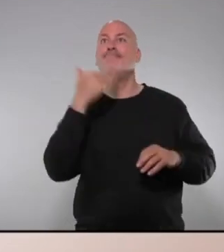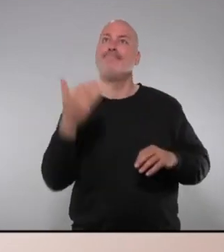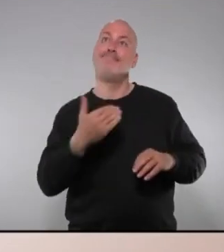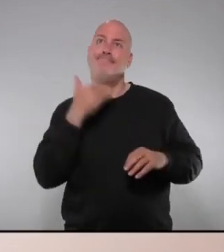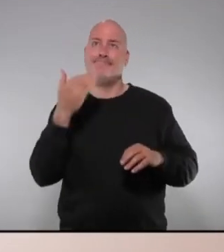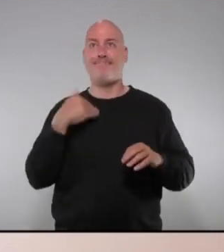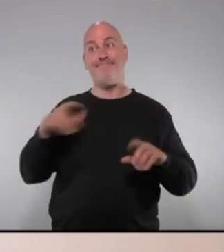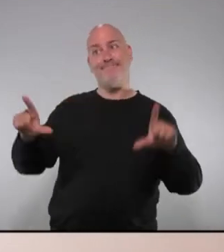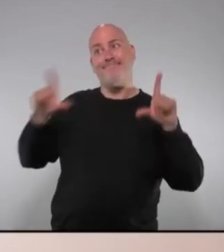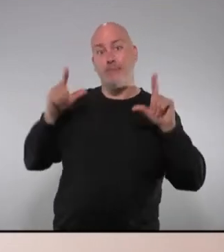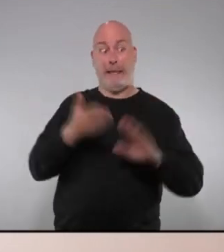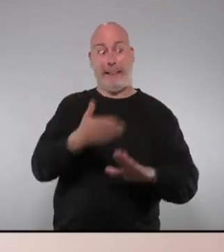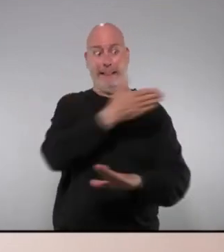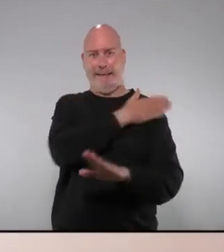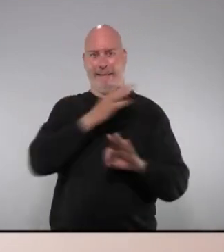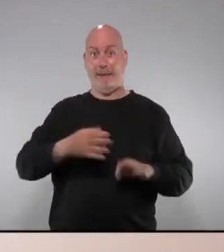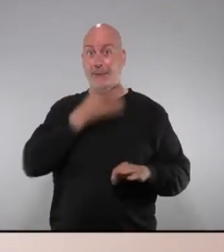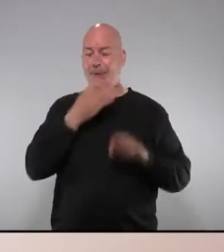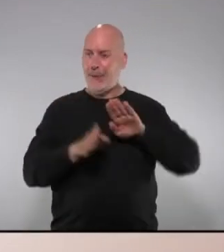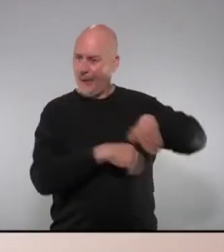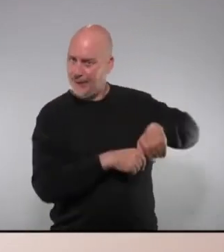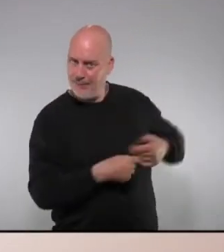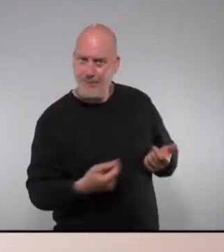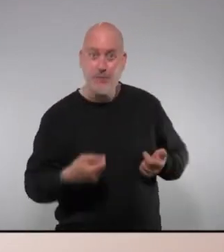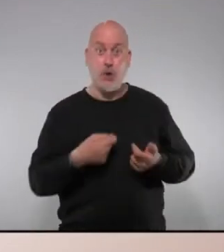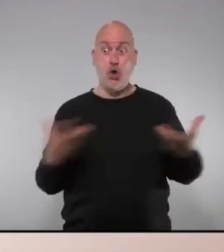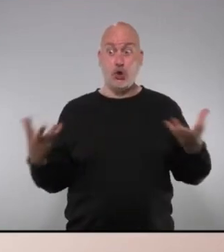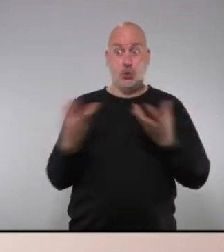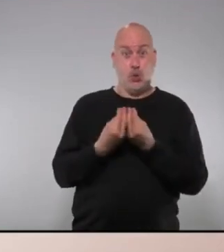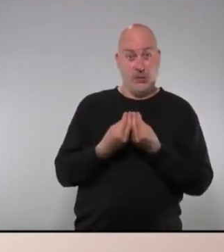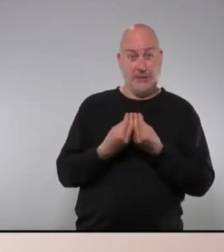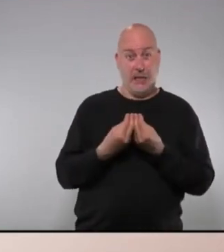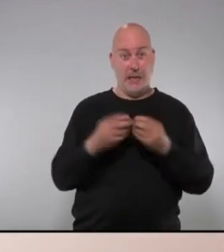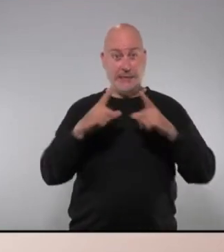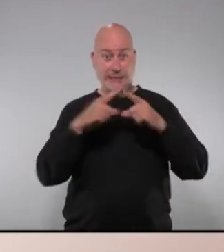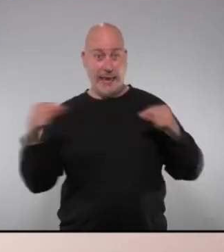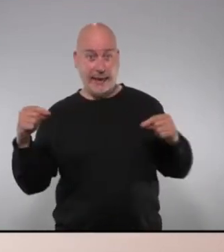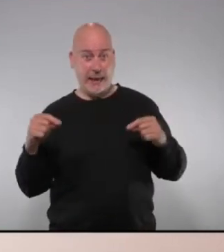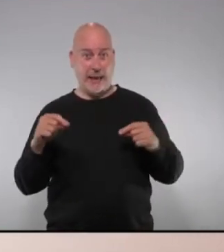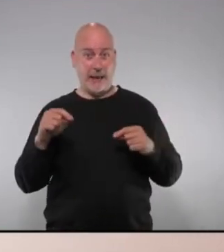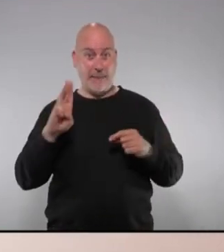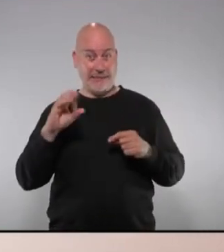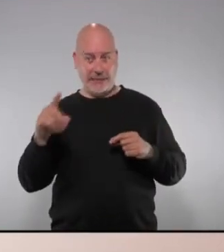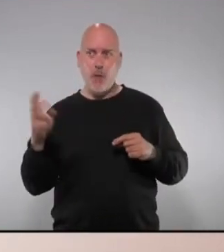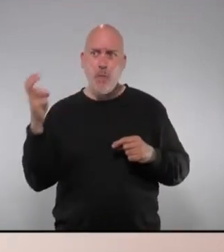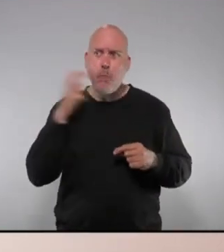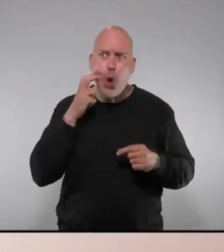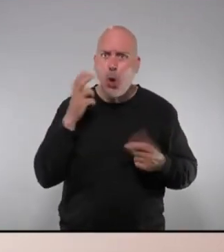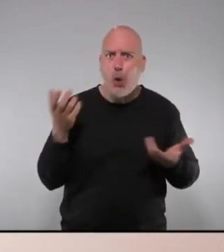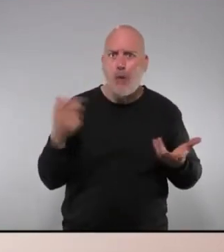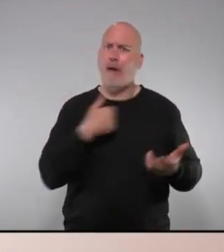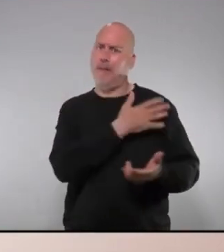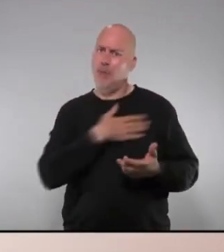de misèries i de vergonyes. Junts, Esquerra i PSC d'aquest teniu por volem una comissió d'investigació clamaven fa molt